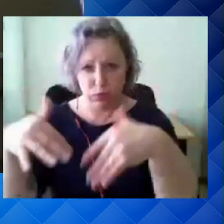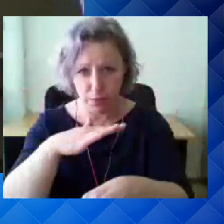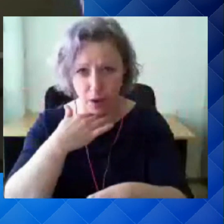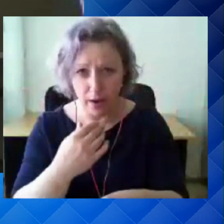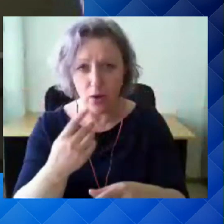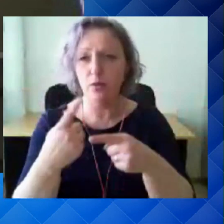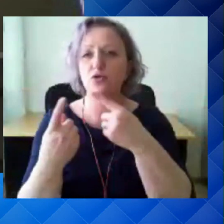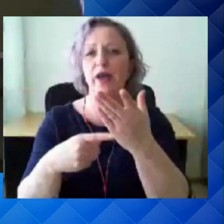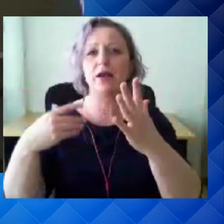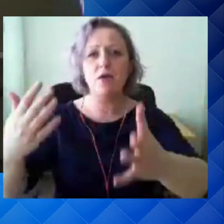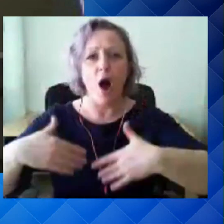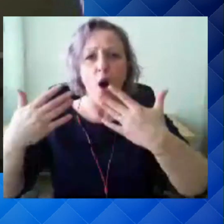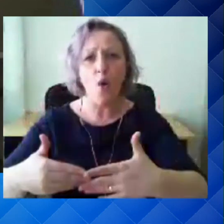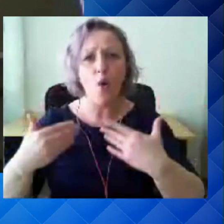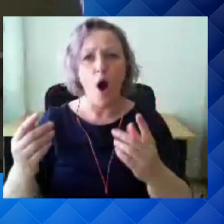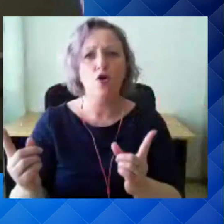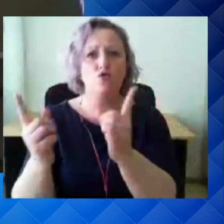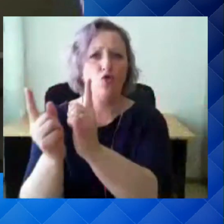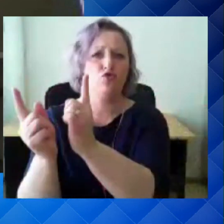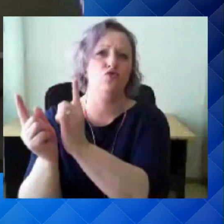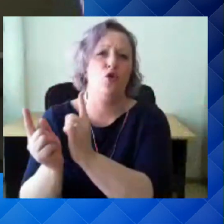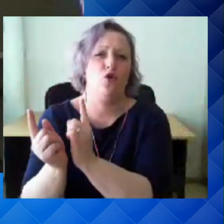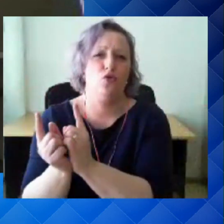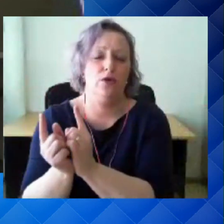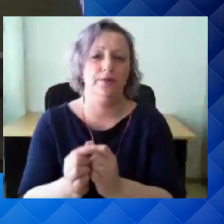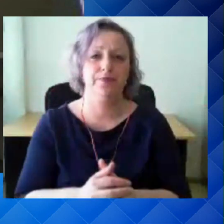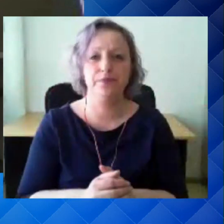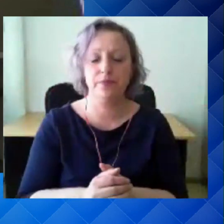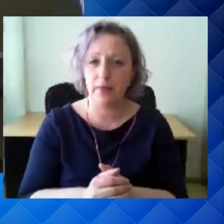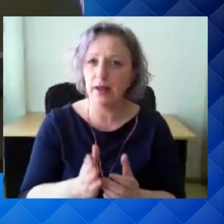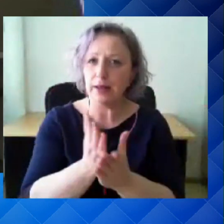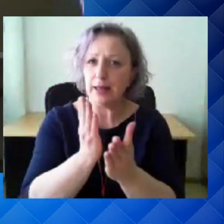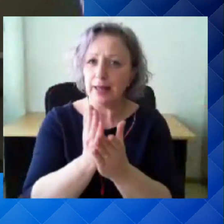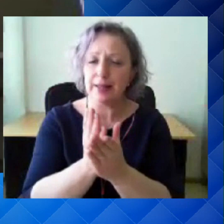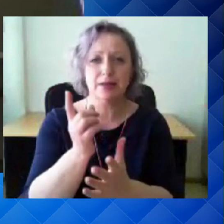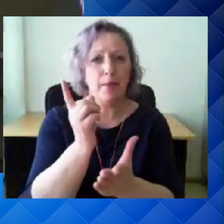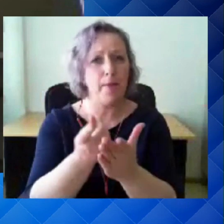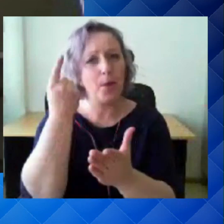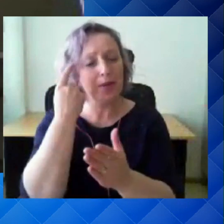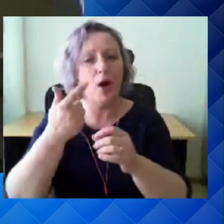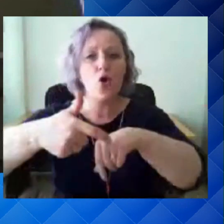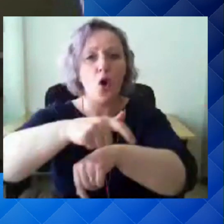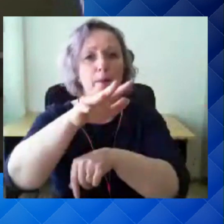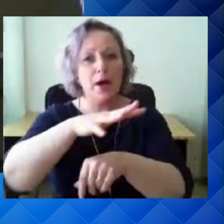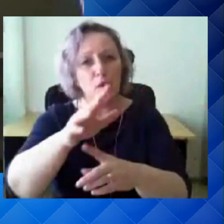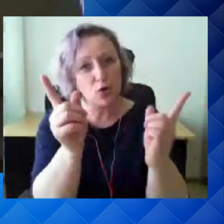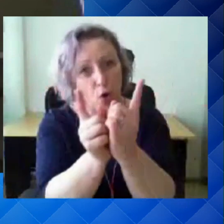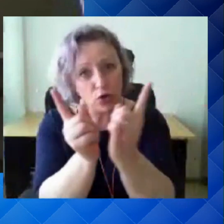koosviigimised. Oma panused tuleks siis panna lühiajalistele kohtumistele õues ja väiksema arvu inimestega. See on õhutum siis,